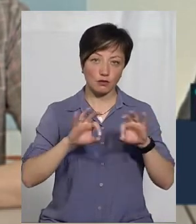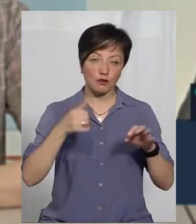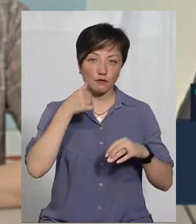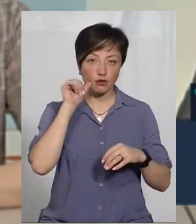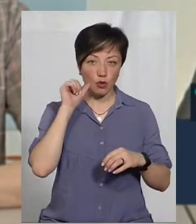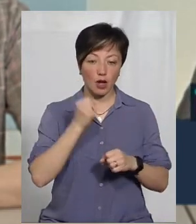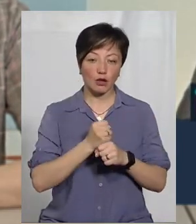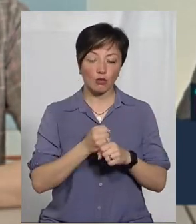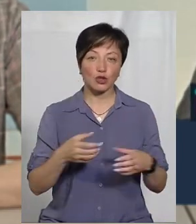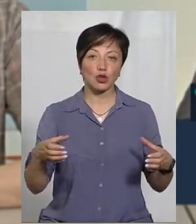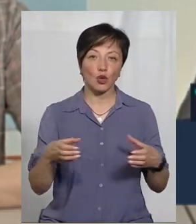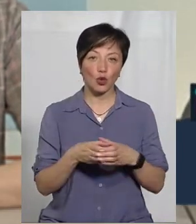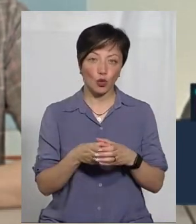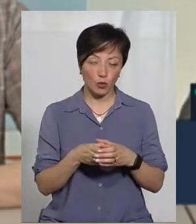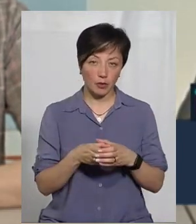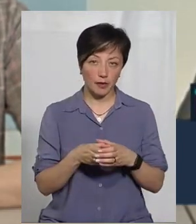на робочій групі,